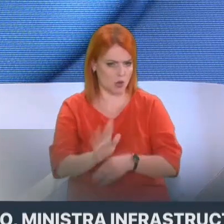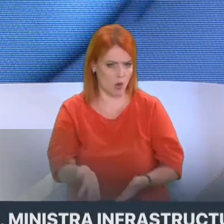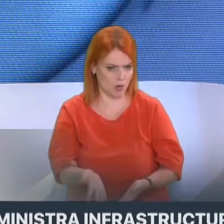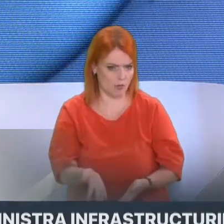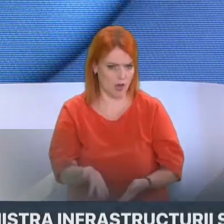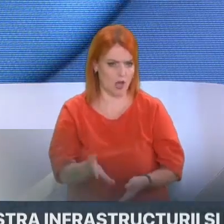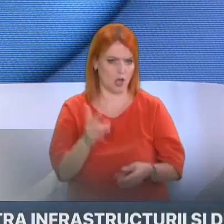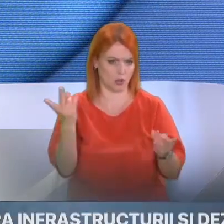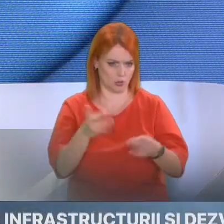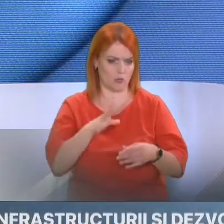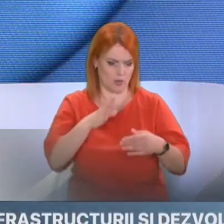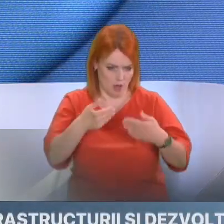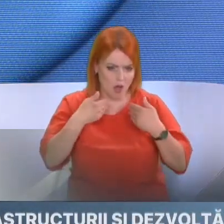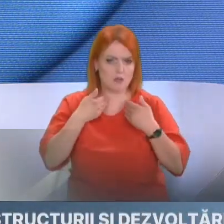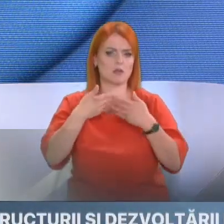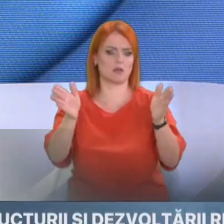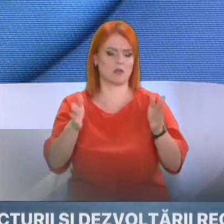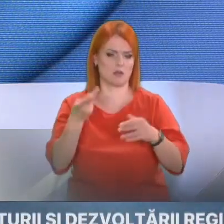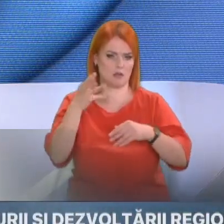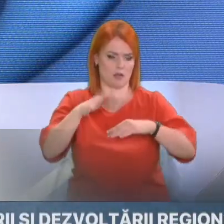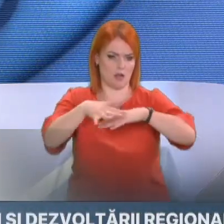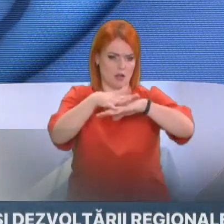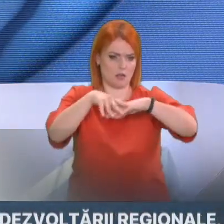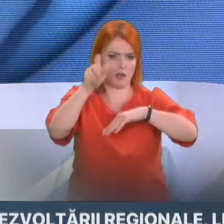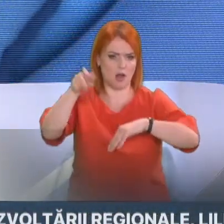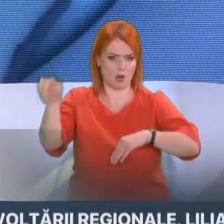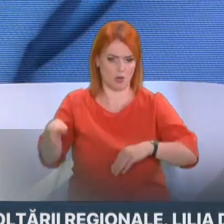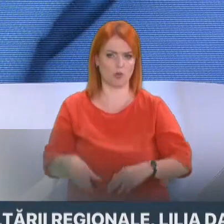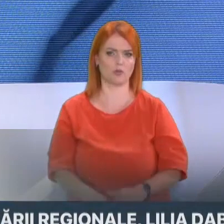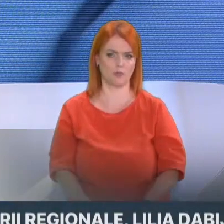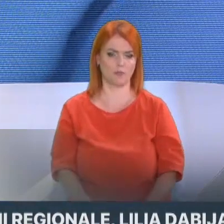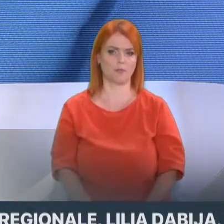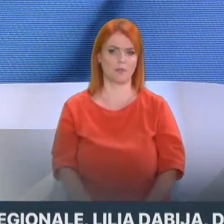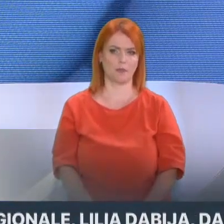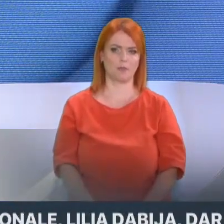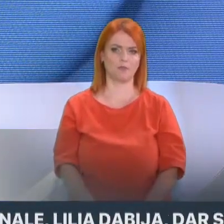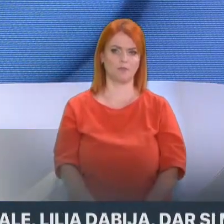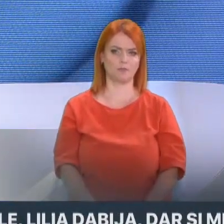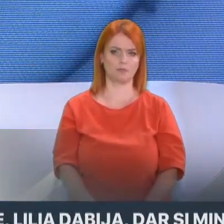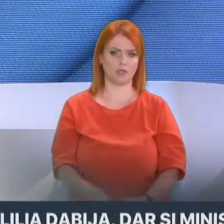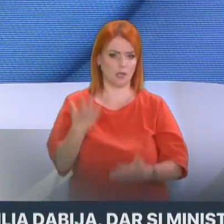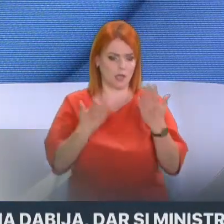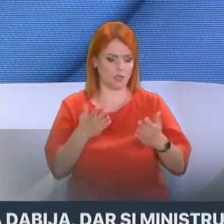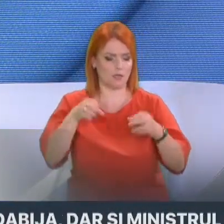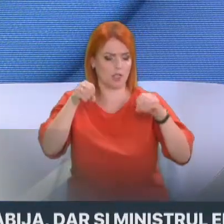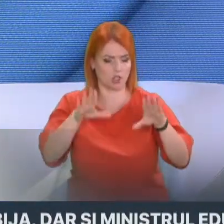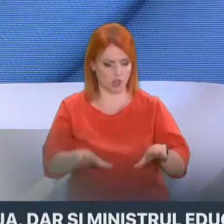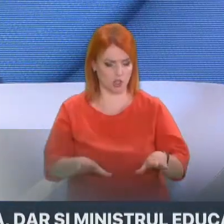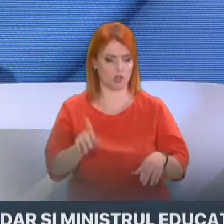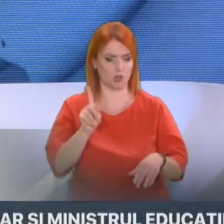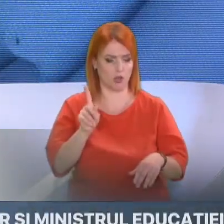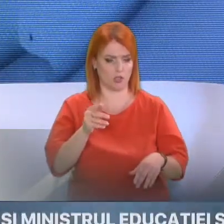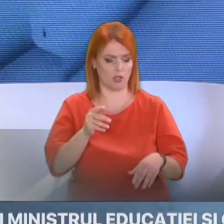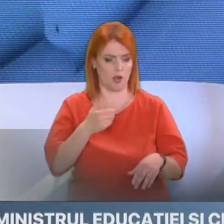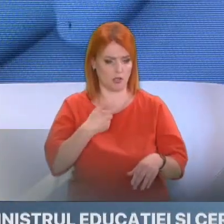inclusiv și Partidul de Guvernare, care este foarte precis axat pe ideea integrării europene, deocamdată nu